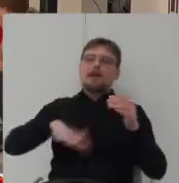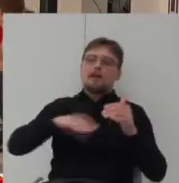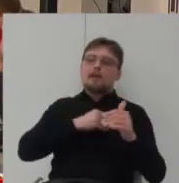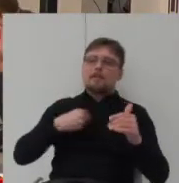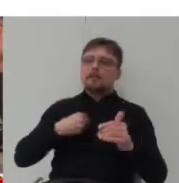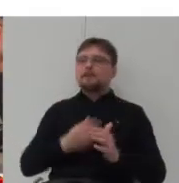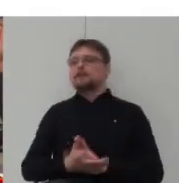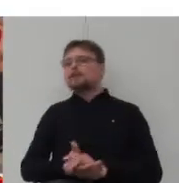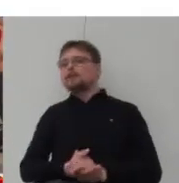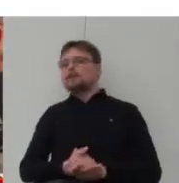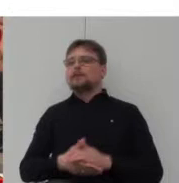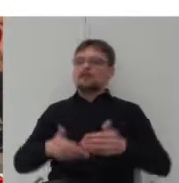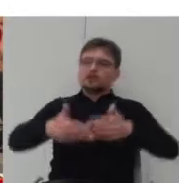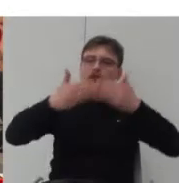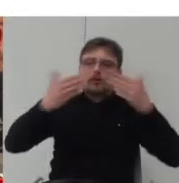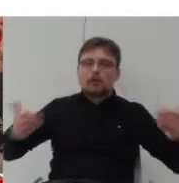Dzień dobry.